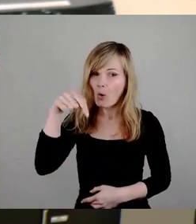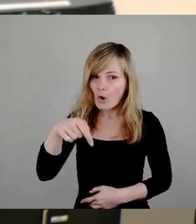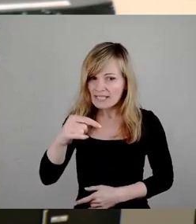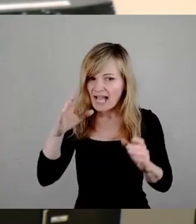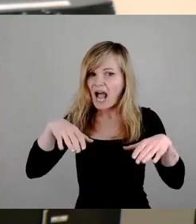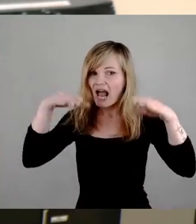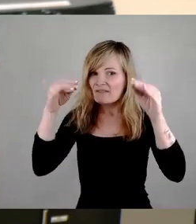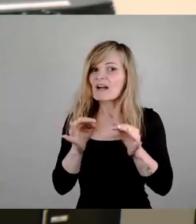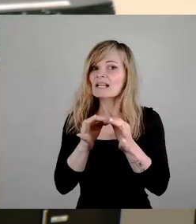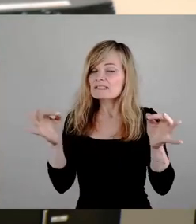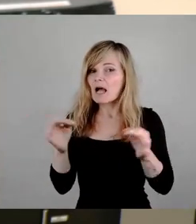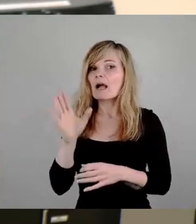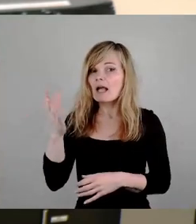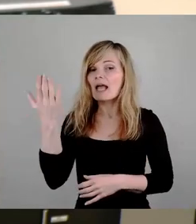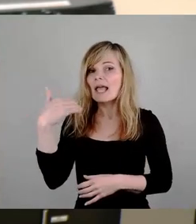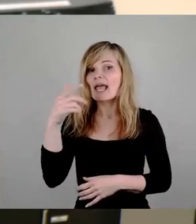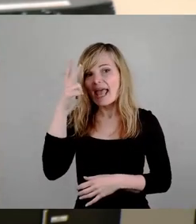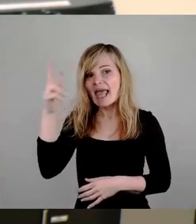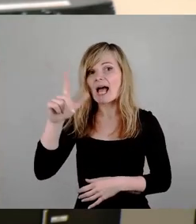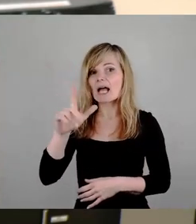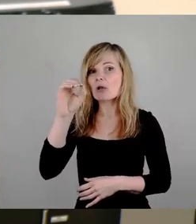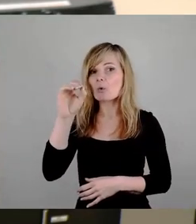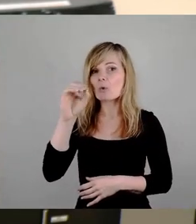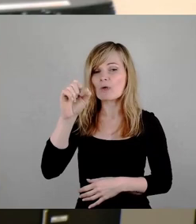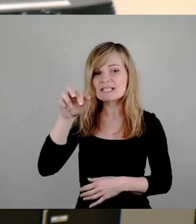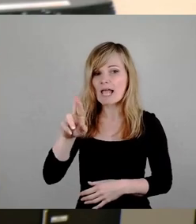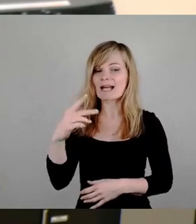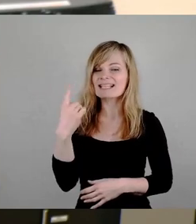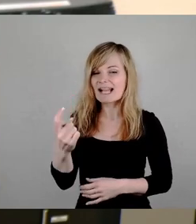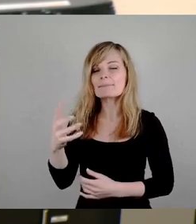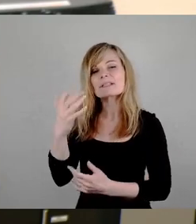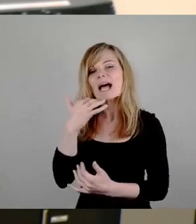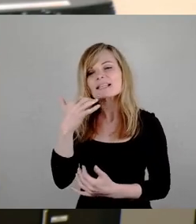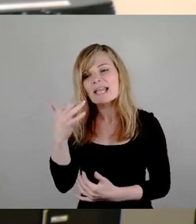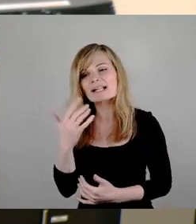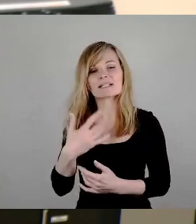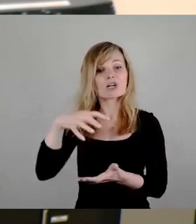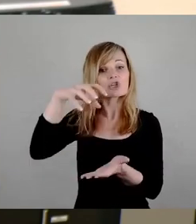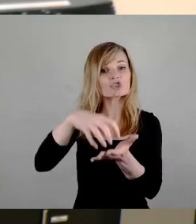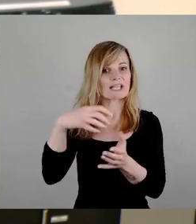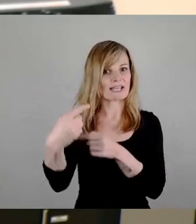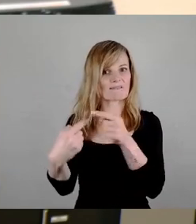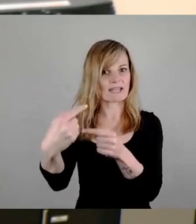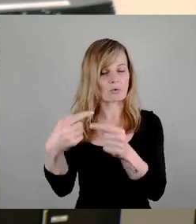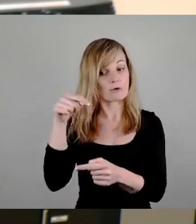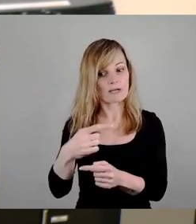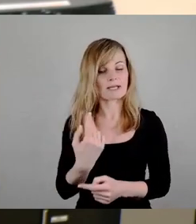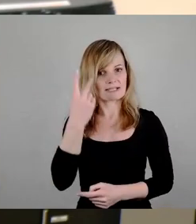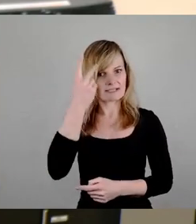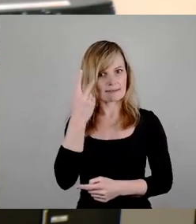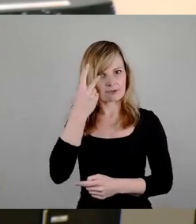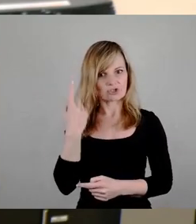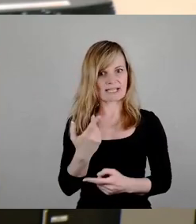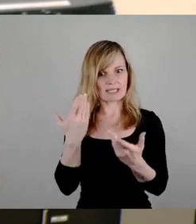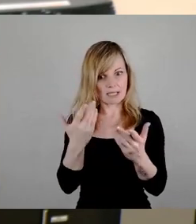da hat ja Herr Löser von der Stadtentwicklung gesprochen. Da ist es natürlich selbstverständlich üblich, dass Grundstücke liegen bleiben dürfen.